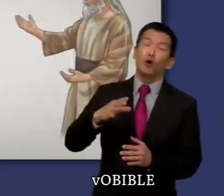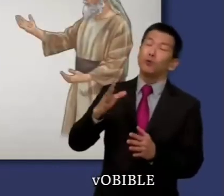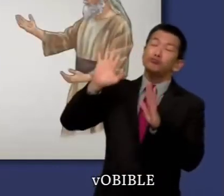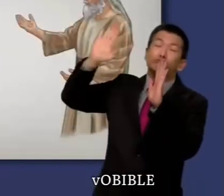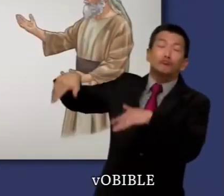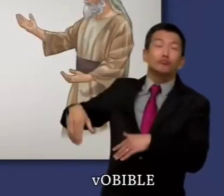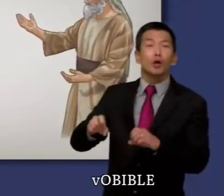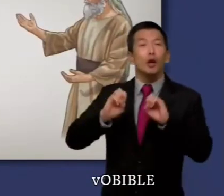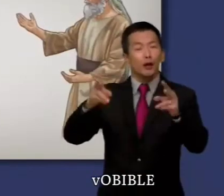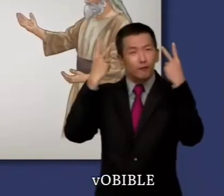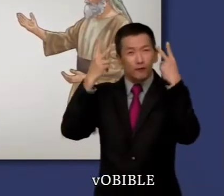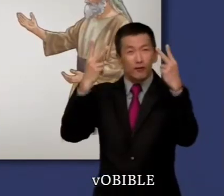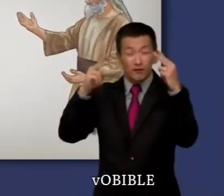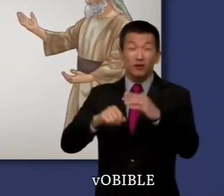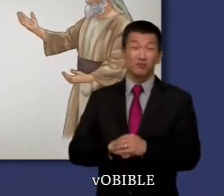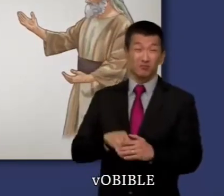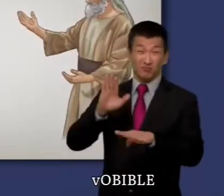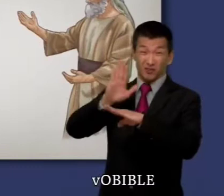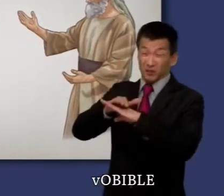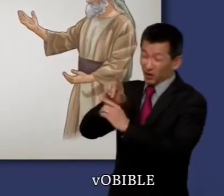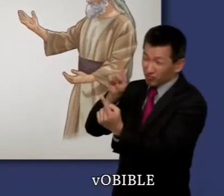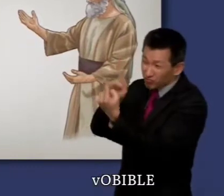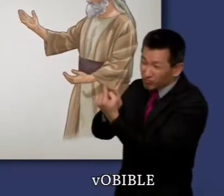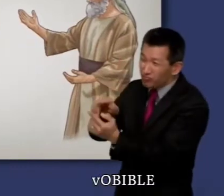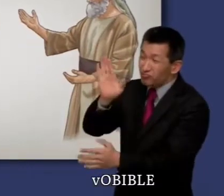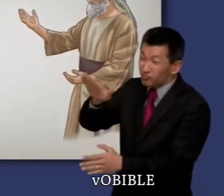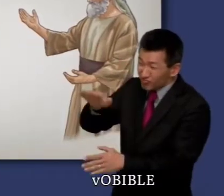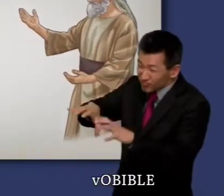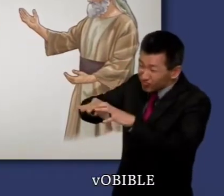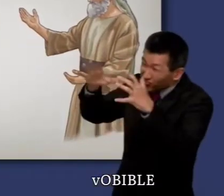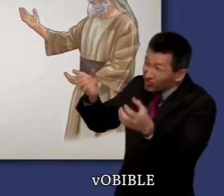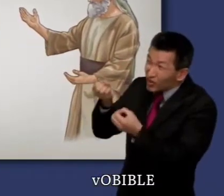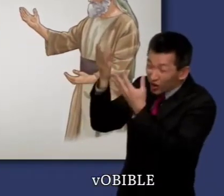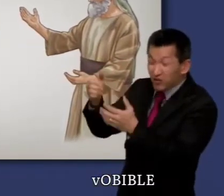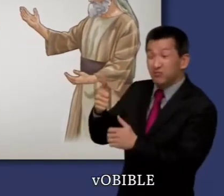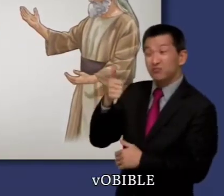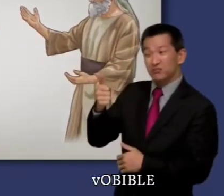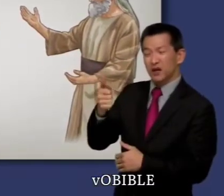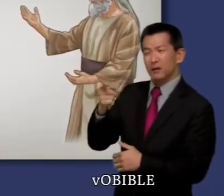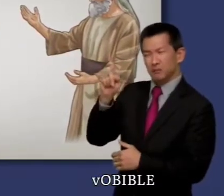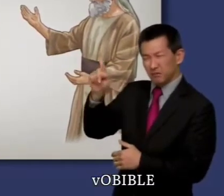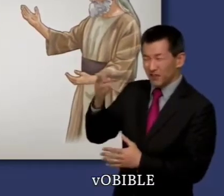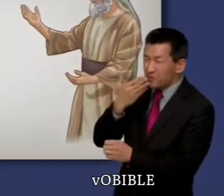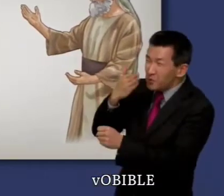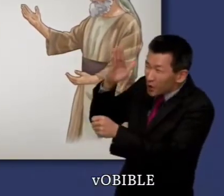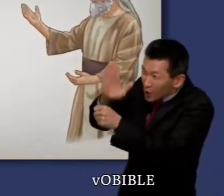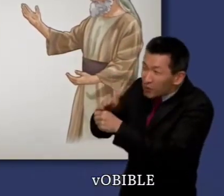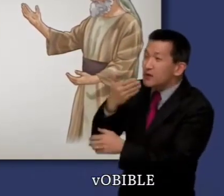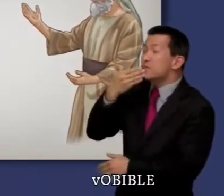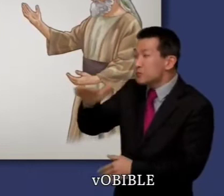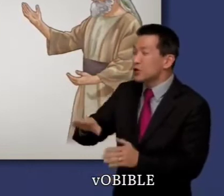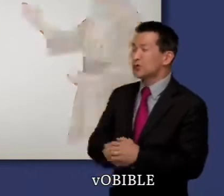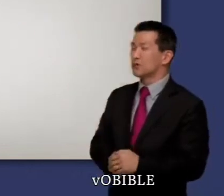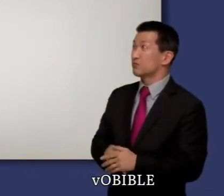Obéir vaut mieux qu'offrir un sacrifice, lui dit Samuel. » informe ensuite Saül que Dieu l rejeté et qu